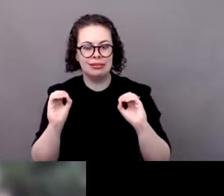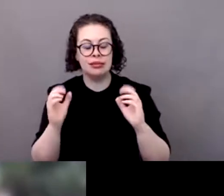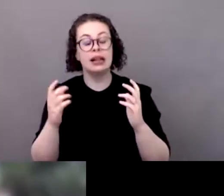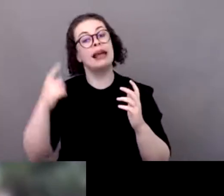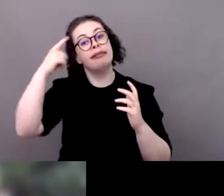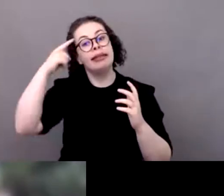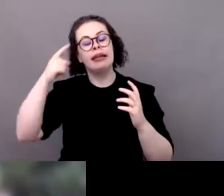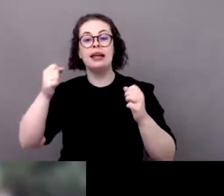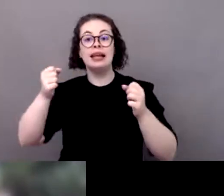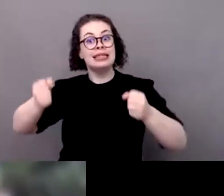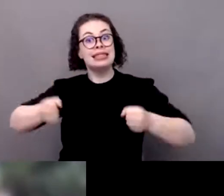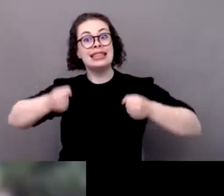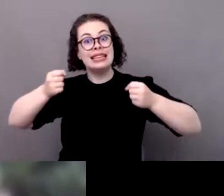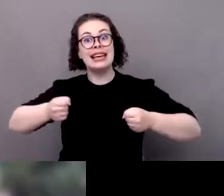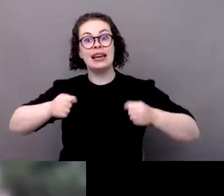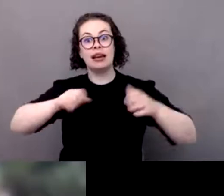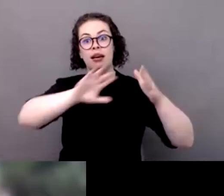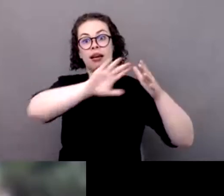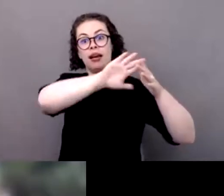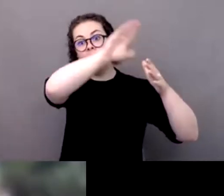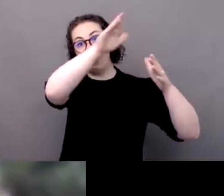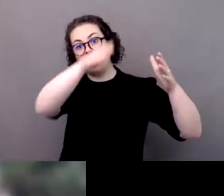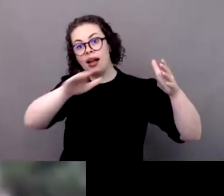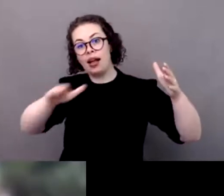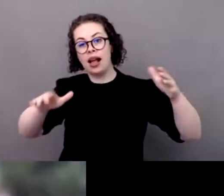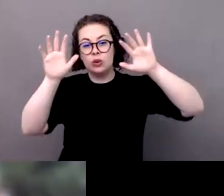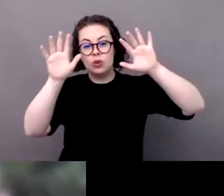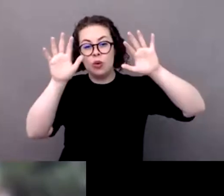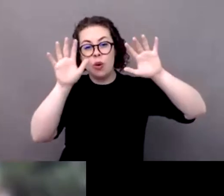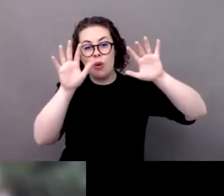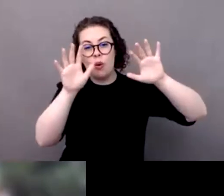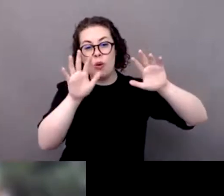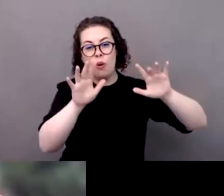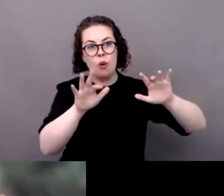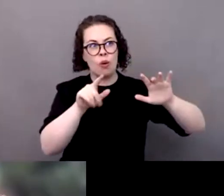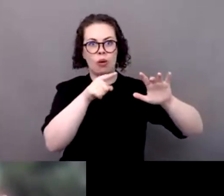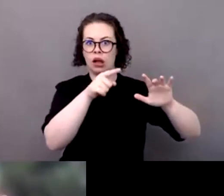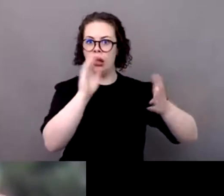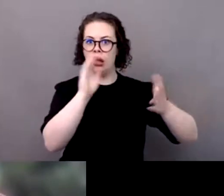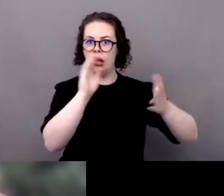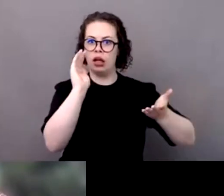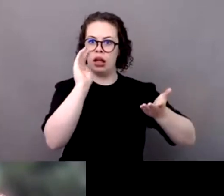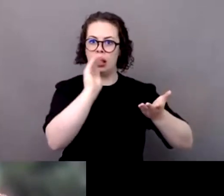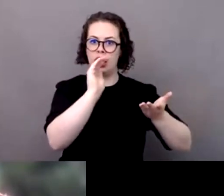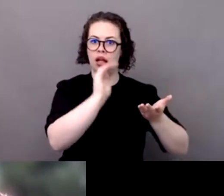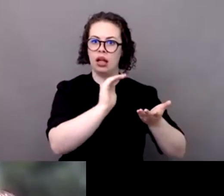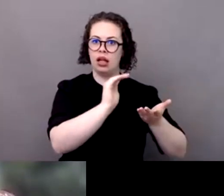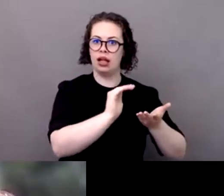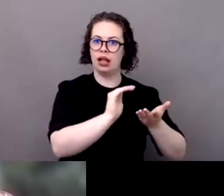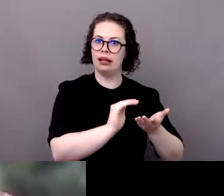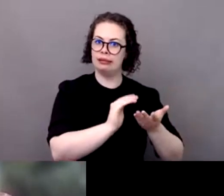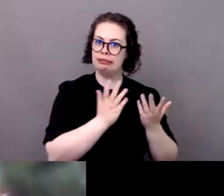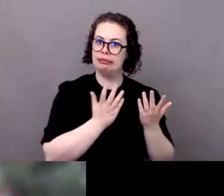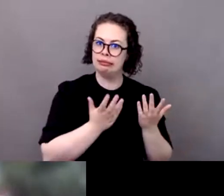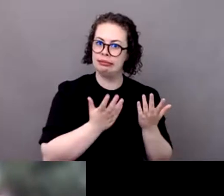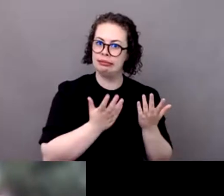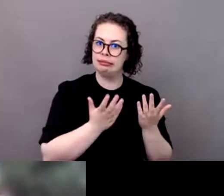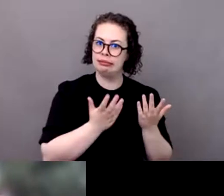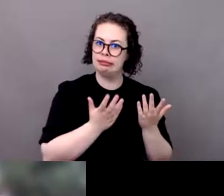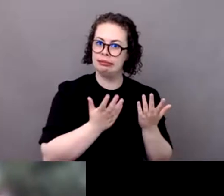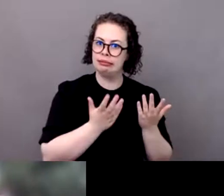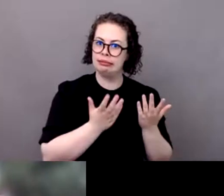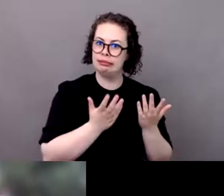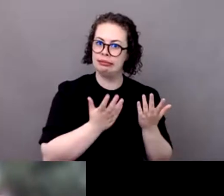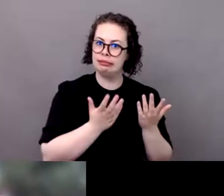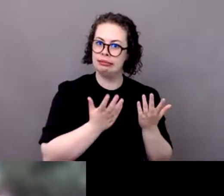de plus en plus développé dont on a parlé c'est quelle contribution le sport peut avoir sur ces sujets là donc